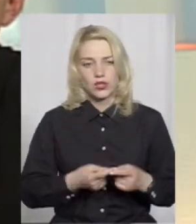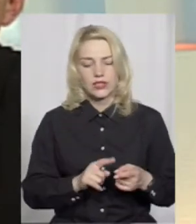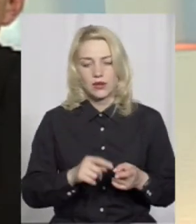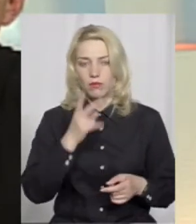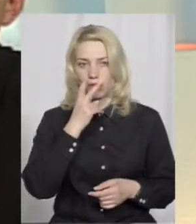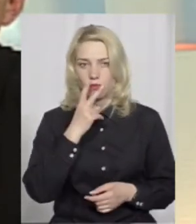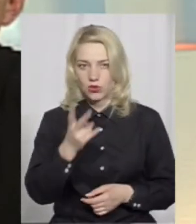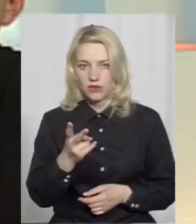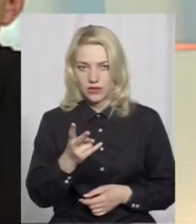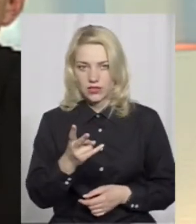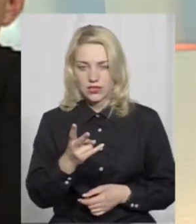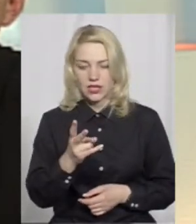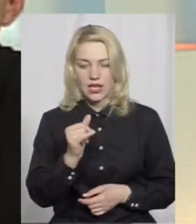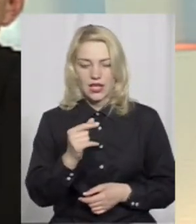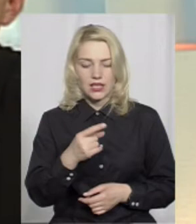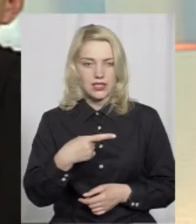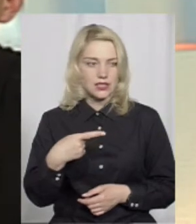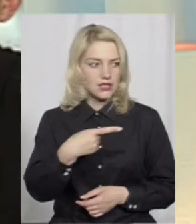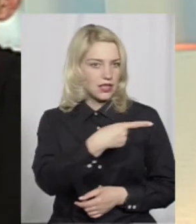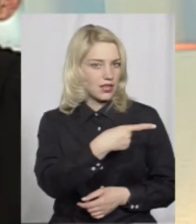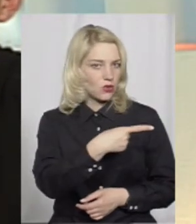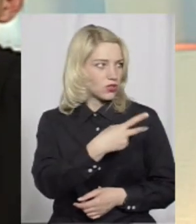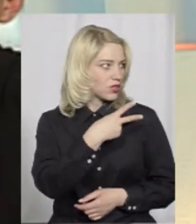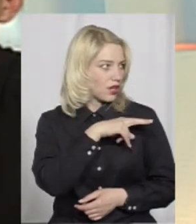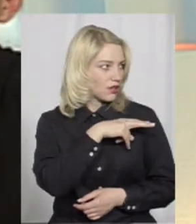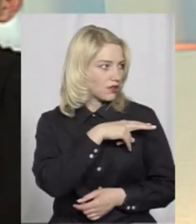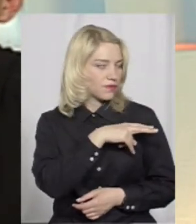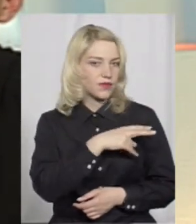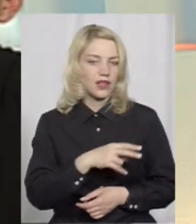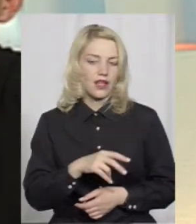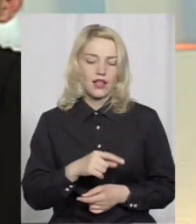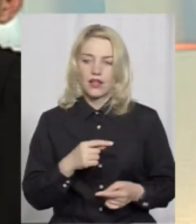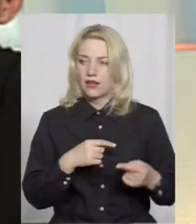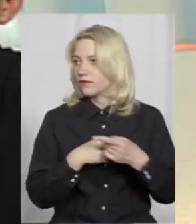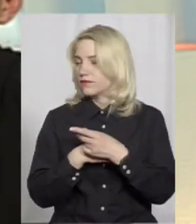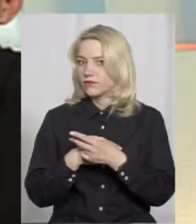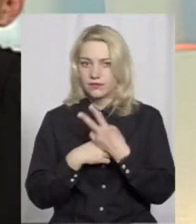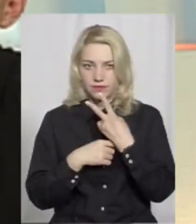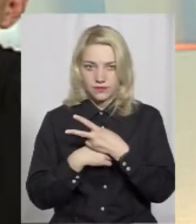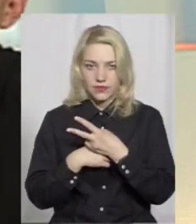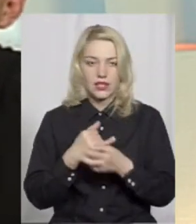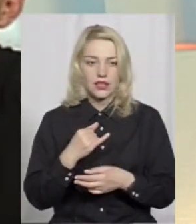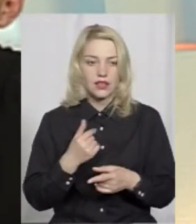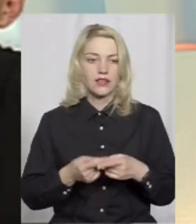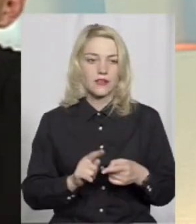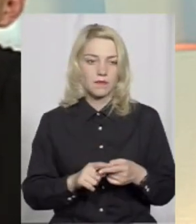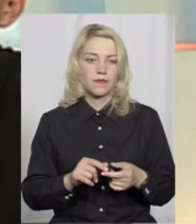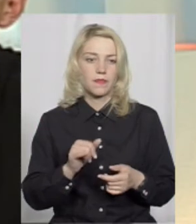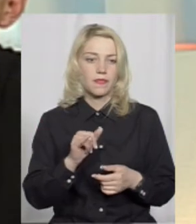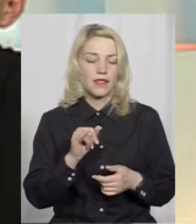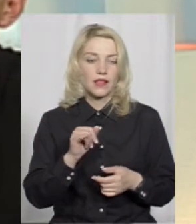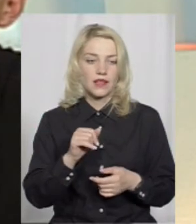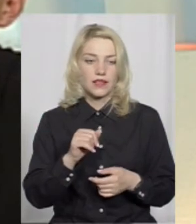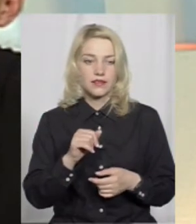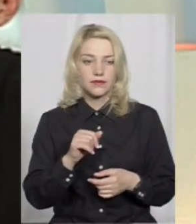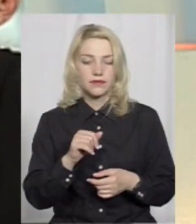«Подивись» і стрілочка в напрямок руху, тобто «Подивись ліво», «Подивись вправо». Ну, і малюнки –